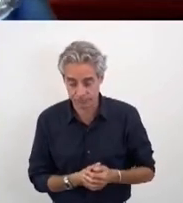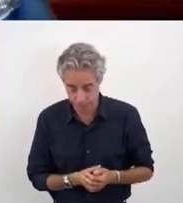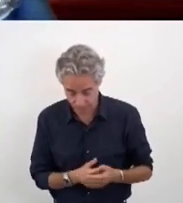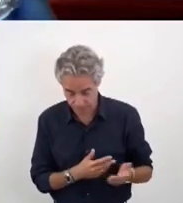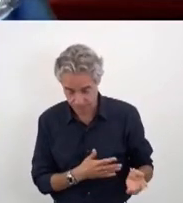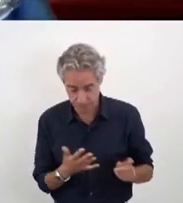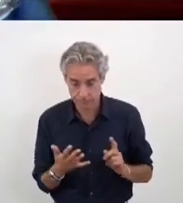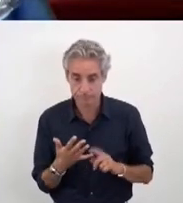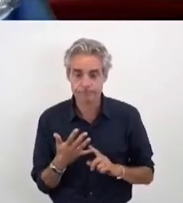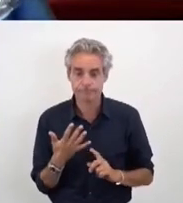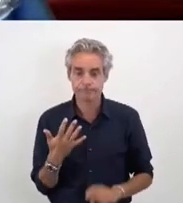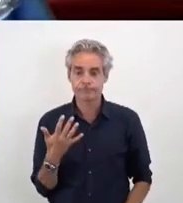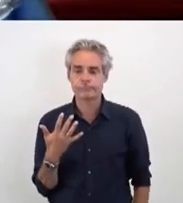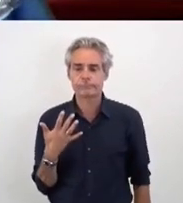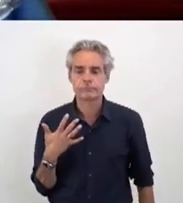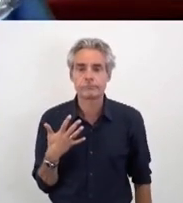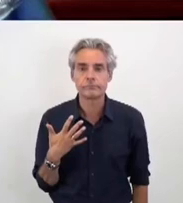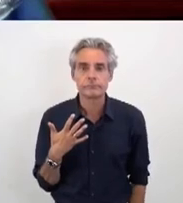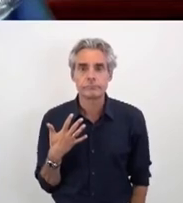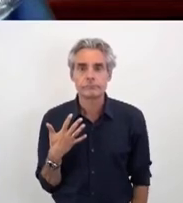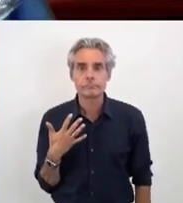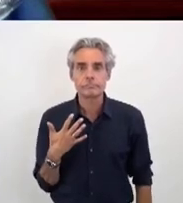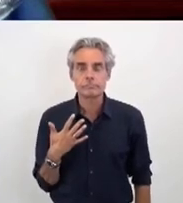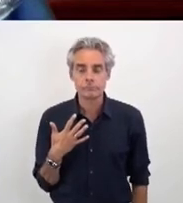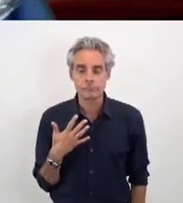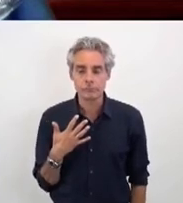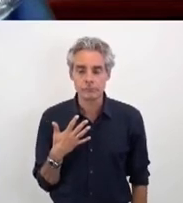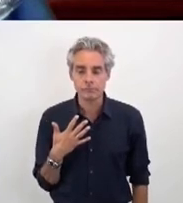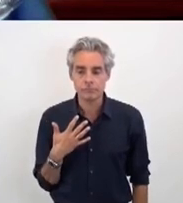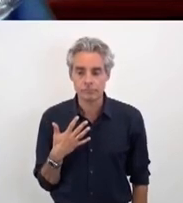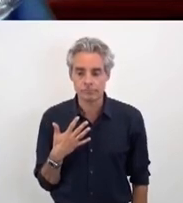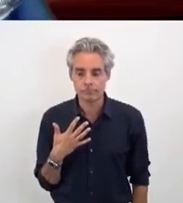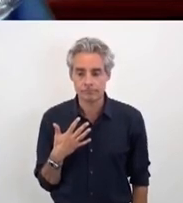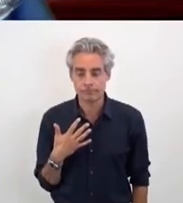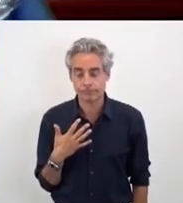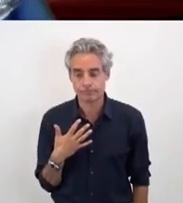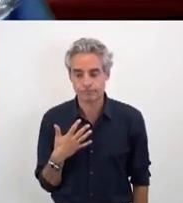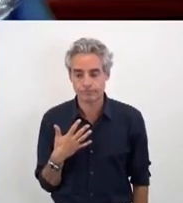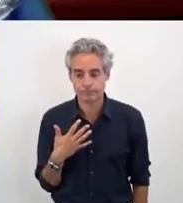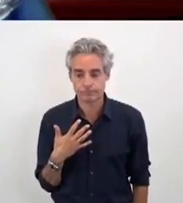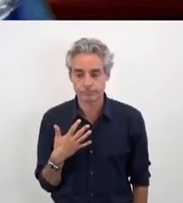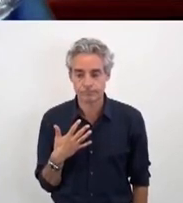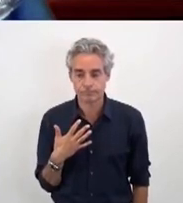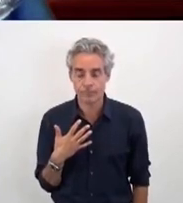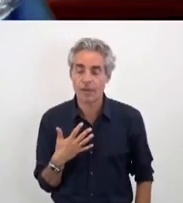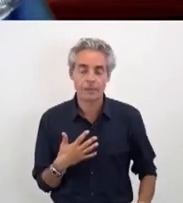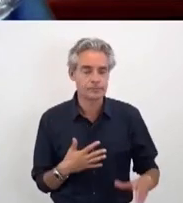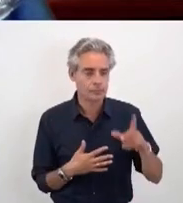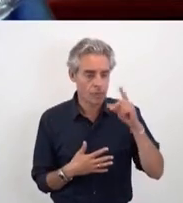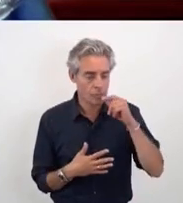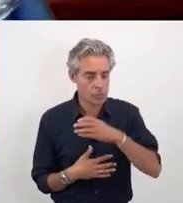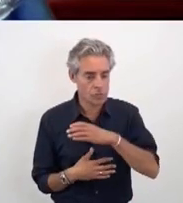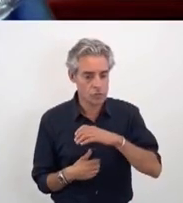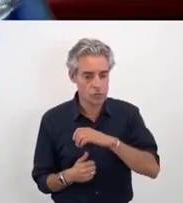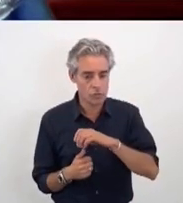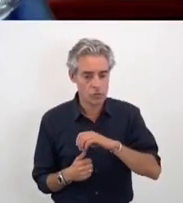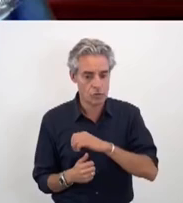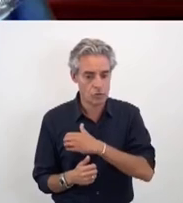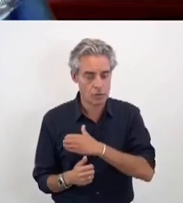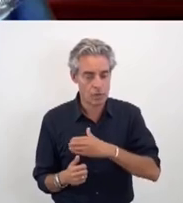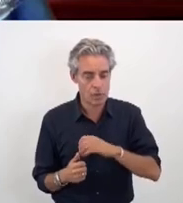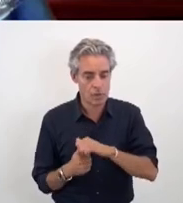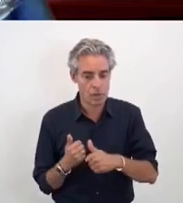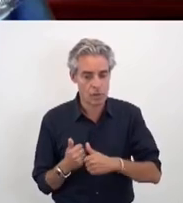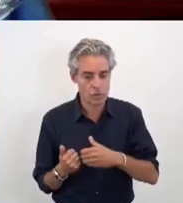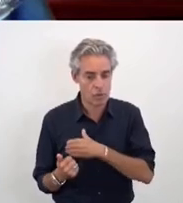Cinquième sujet, et je voudrais insister là-dessus, parce que, monsieur l'adjoint au maire, et je vous en remercie publiquement, vous